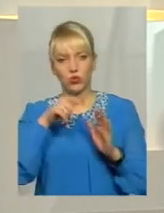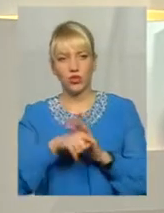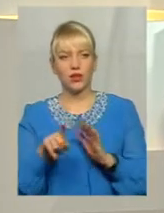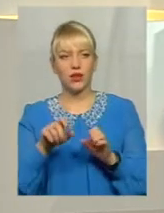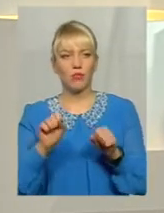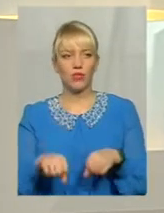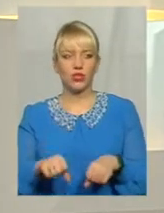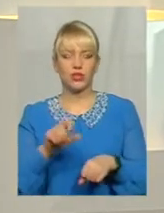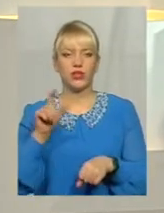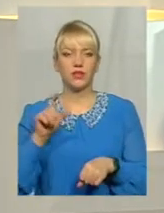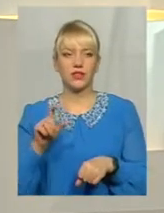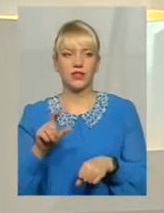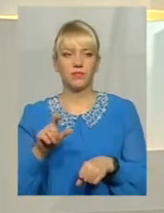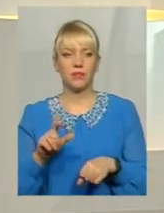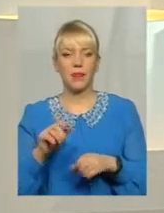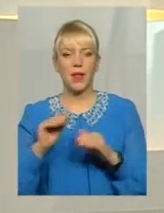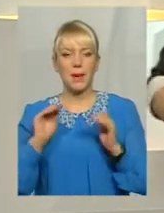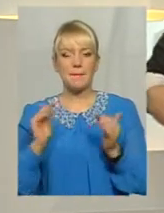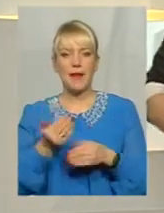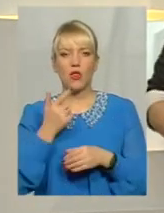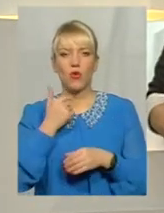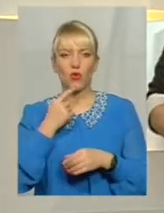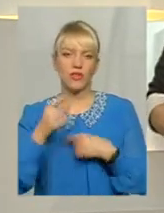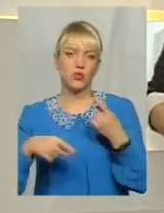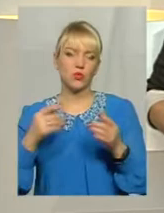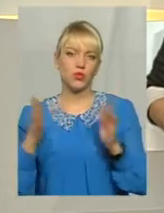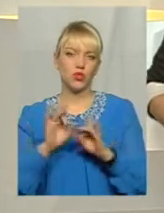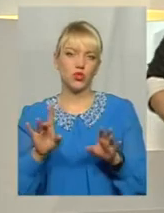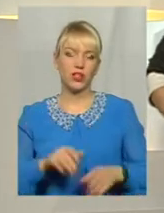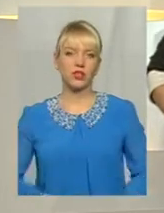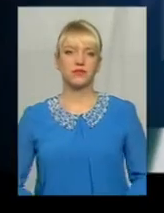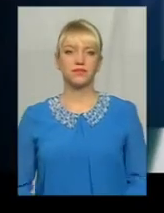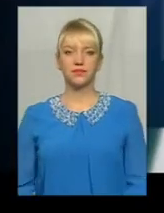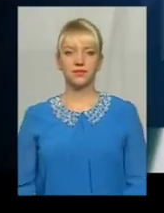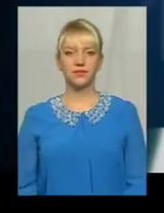які можливі з малокровних В наступному сюжеті далі поговоримо